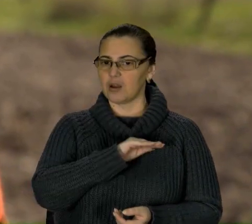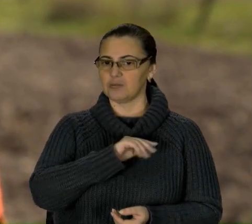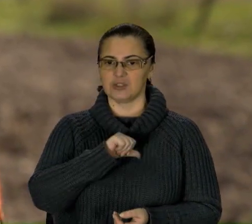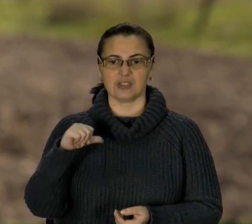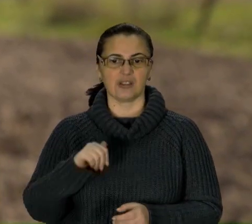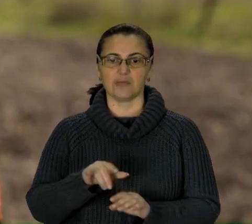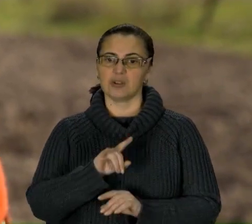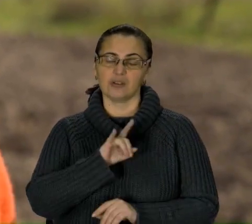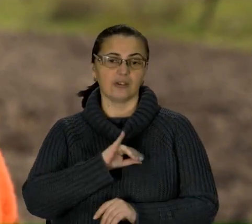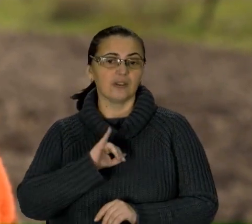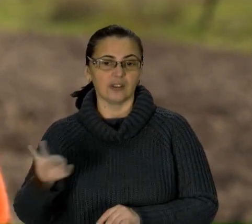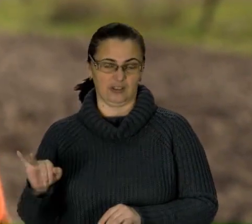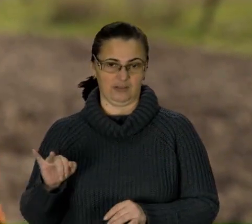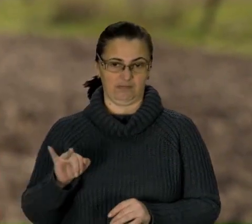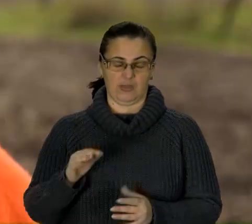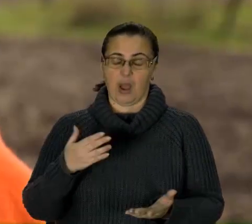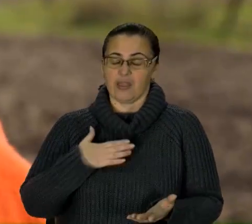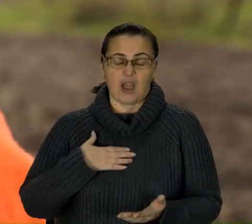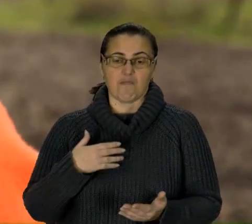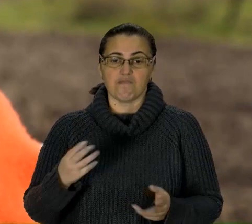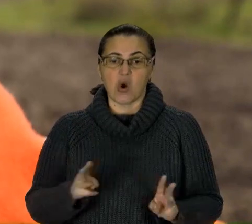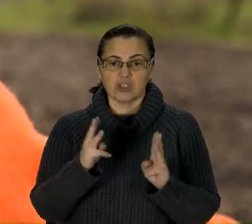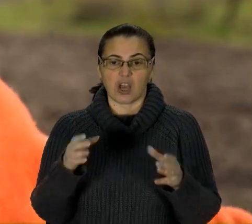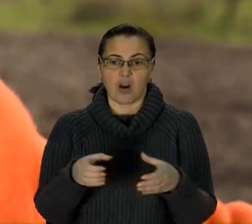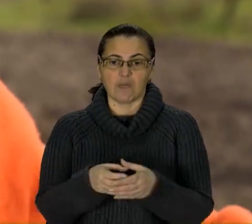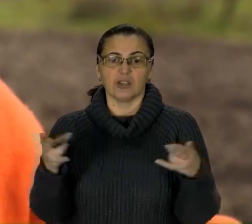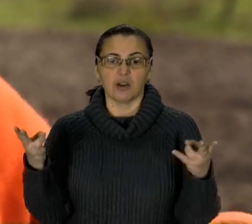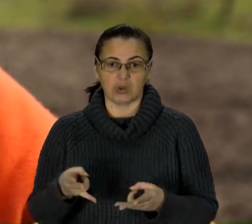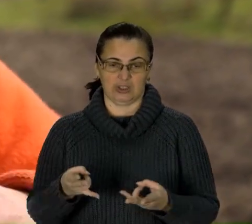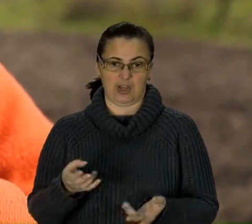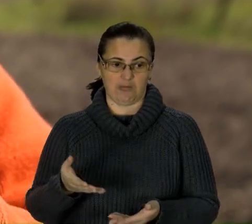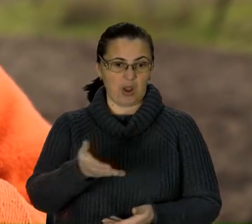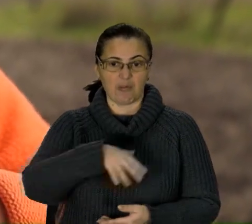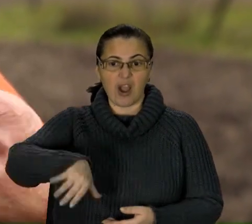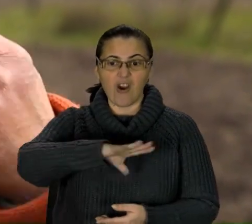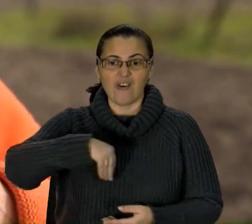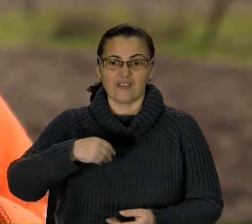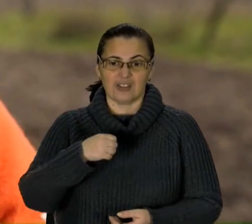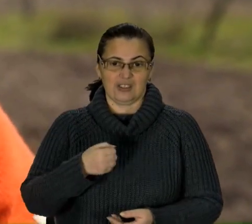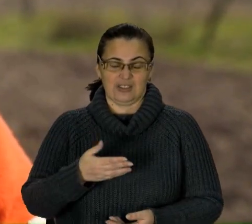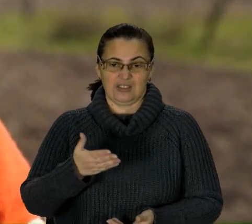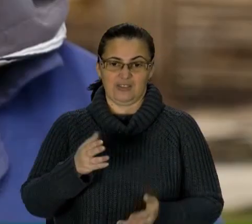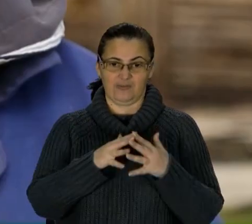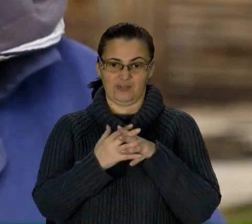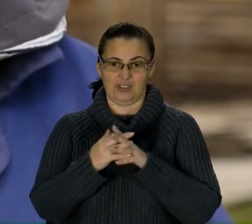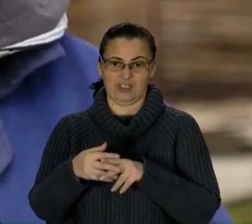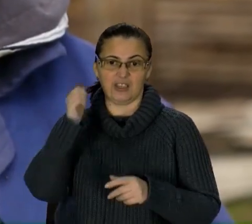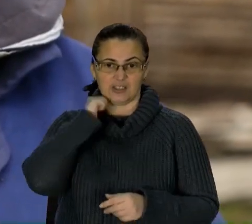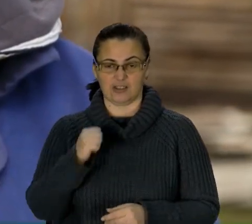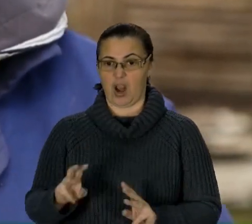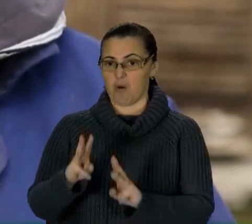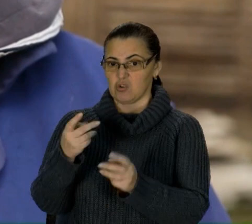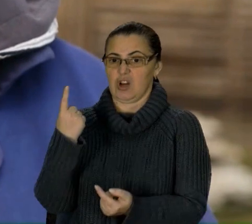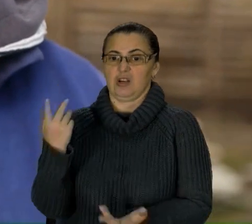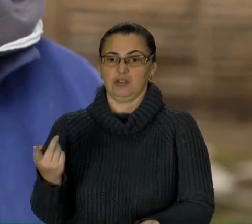нікуди не заїдемо, і нам пожарна потрібна. Ви рахуєте, то є кілька селів, а пожарна одна. Хлопці мають